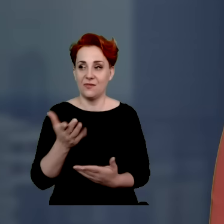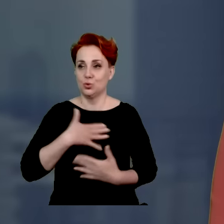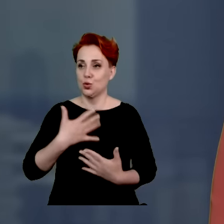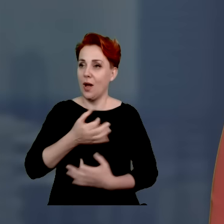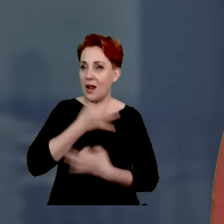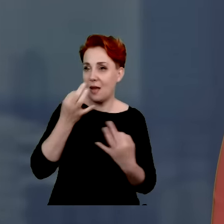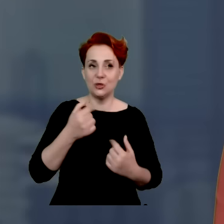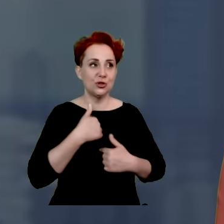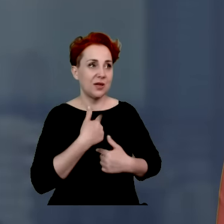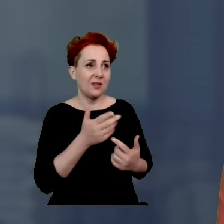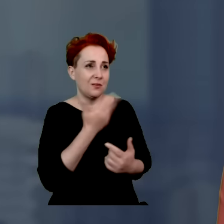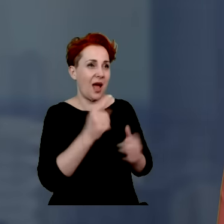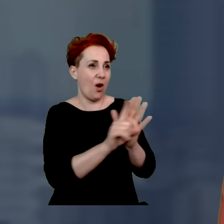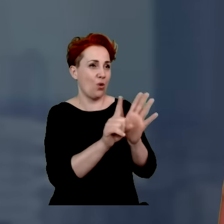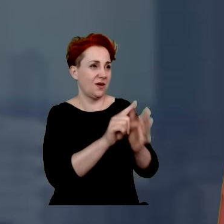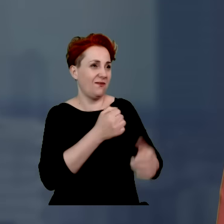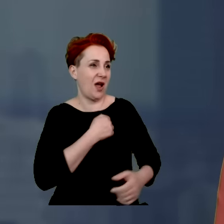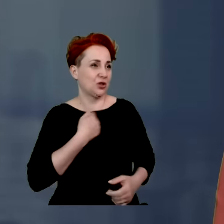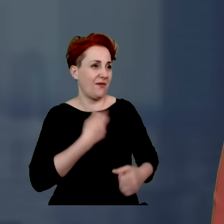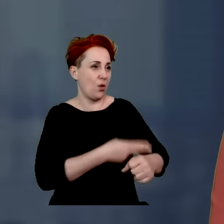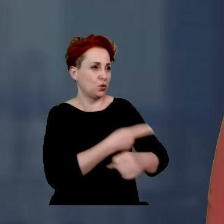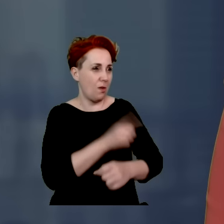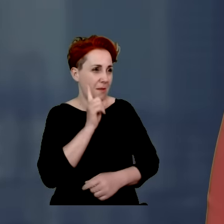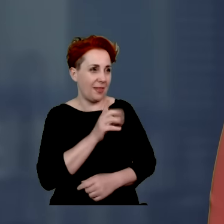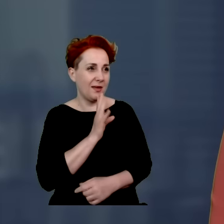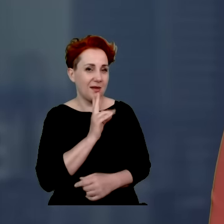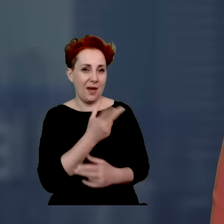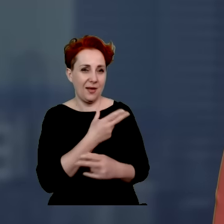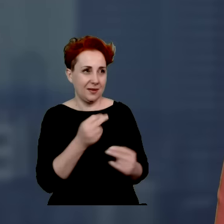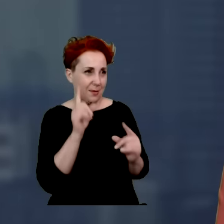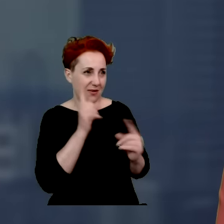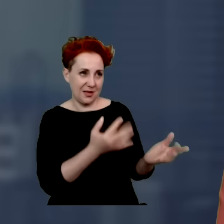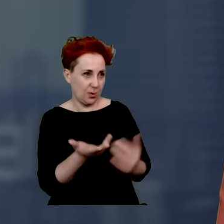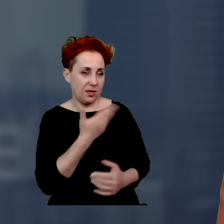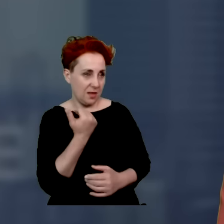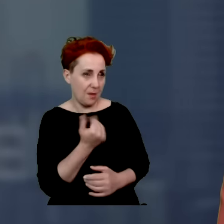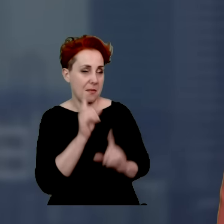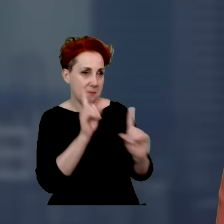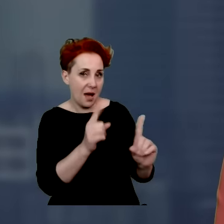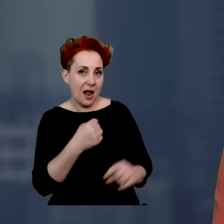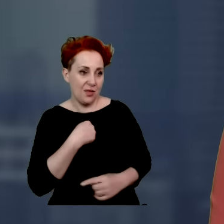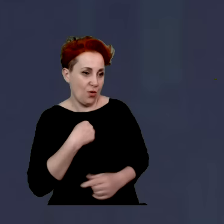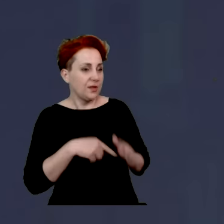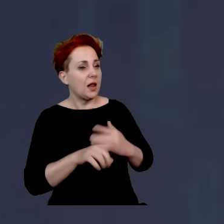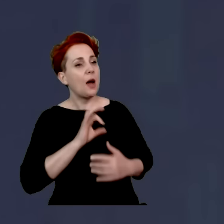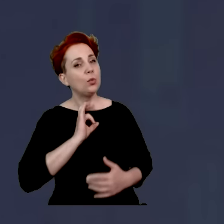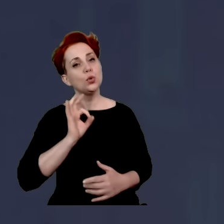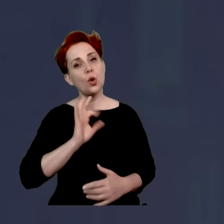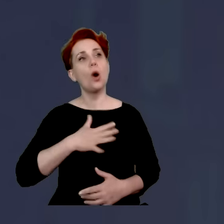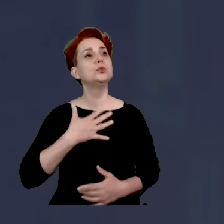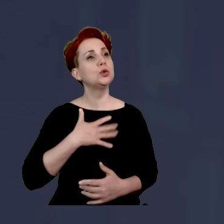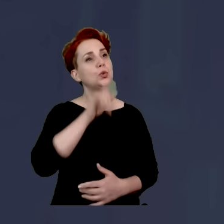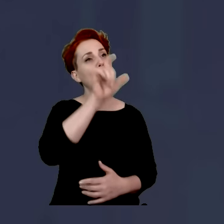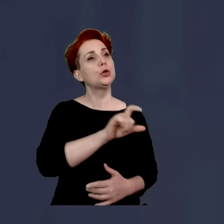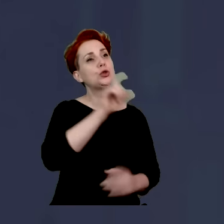chodzę do warszawskich urzędów, tak, bo pan pewnie w Warszawie w urzędach nie załatwia, ale to jest w imię tego, dla mojego dobrego samopoczucia. Proszę